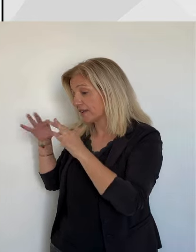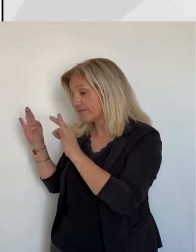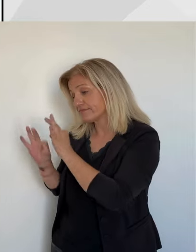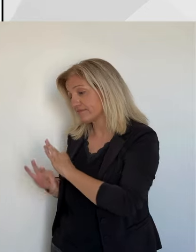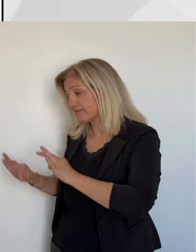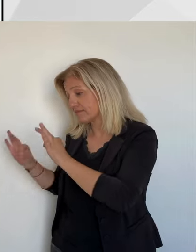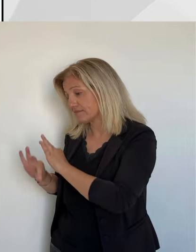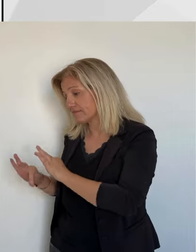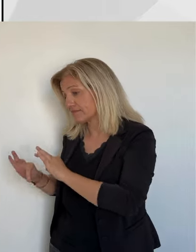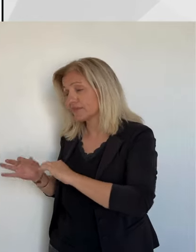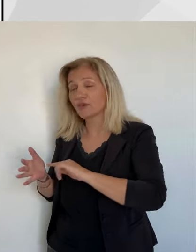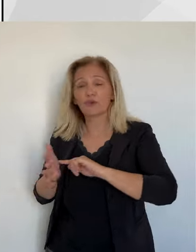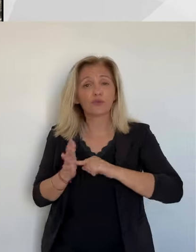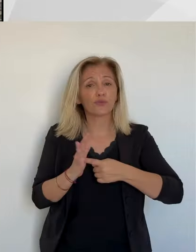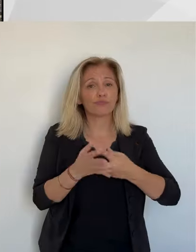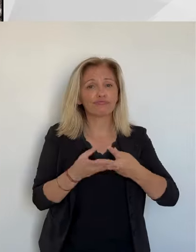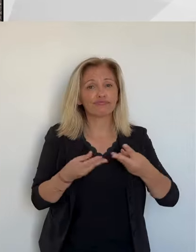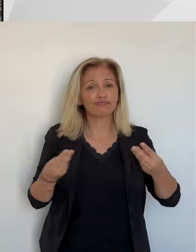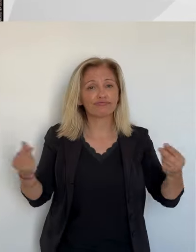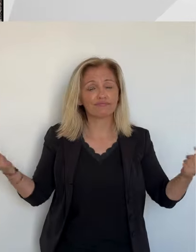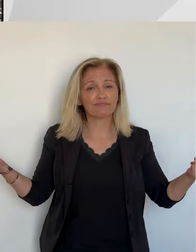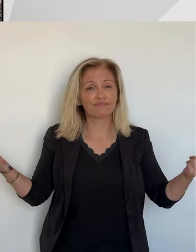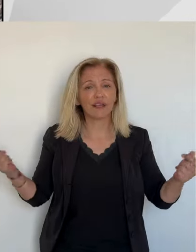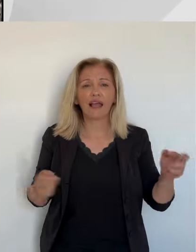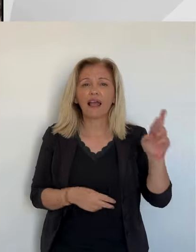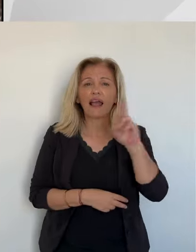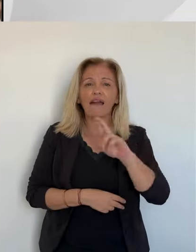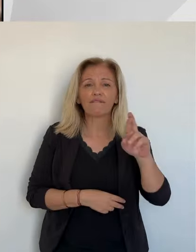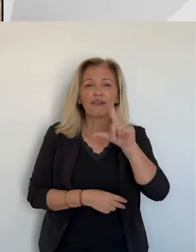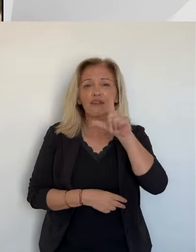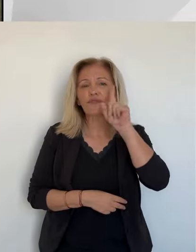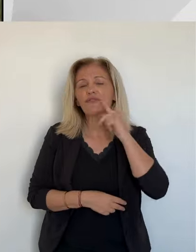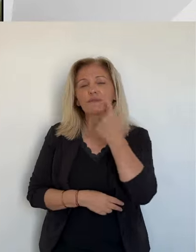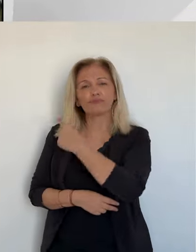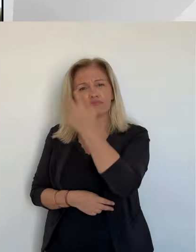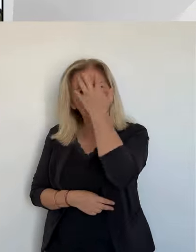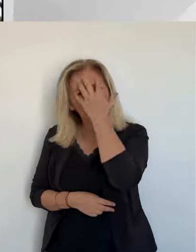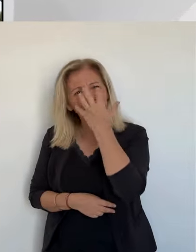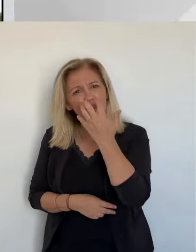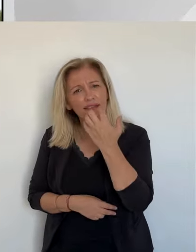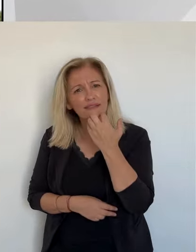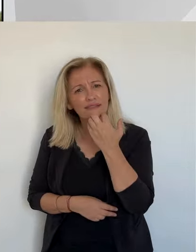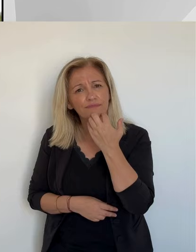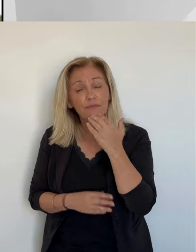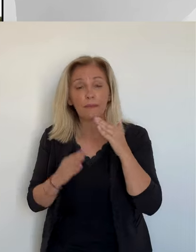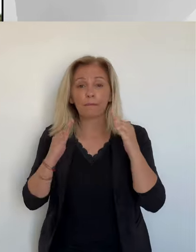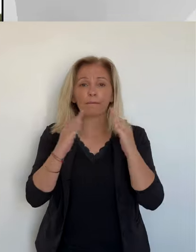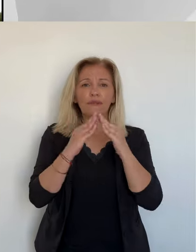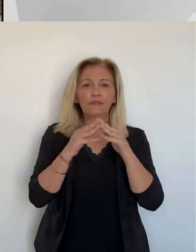est amer pour Raphaël Bianche et ses deux filles. Il ne reste quasiment rien de son abri agricole et des souvenirs de sa famille.